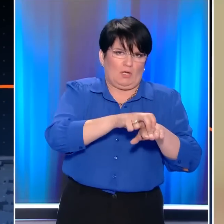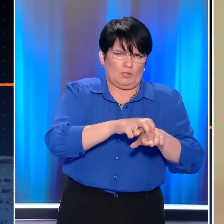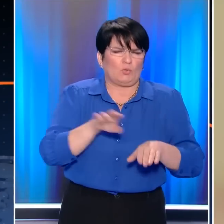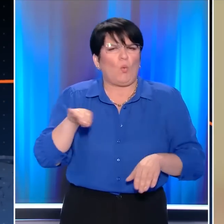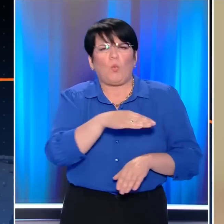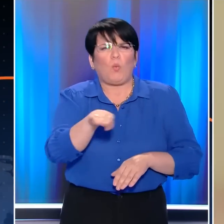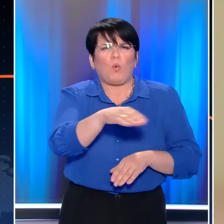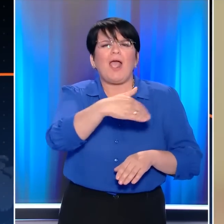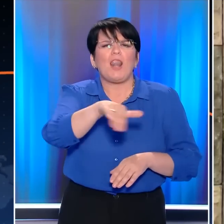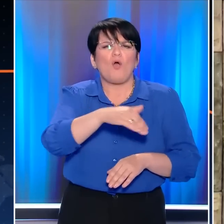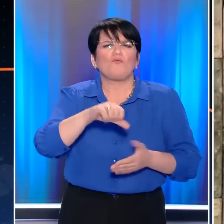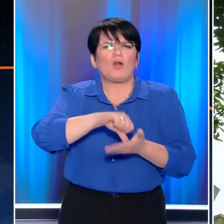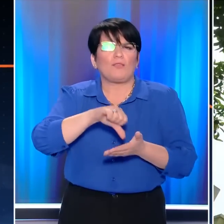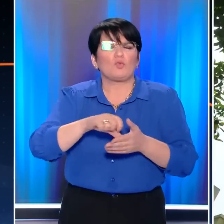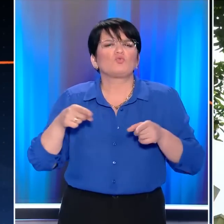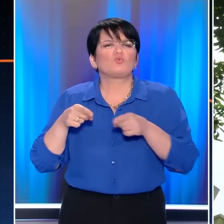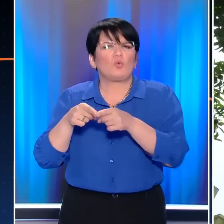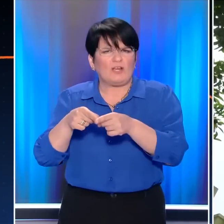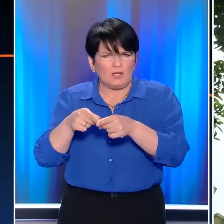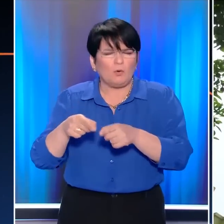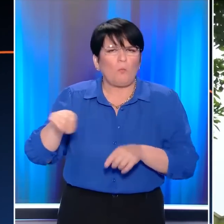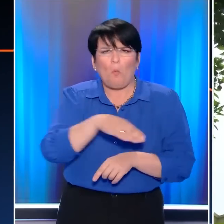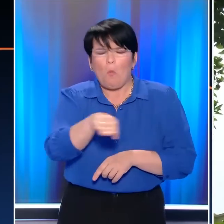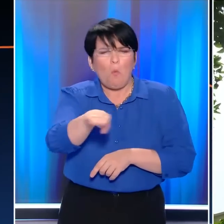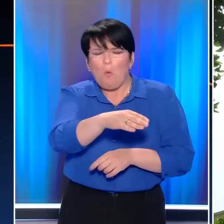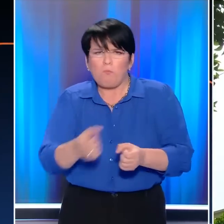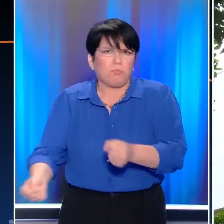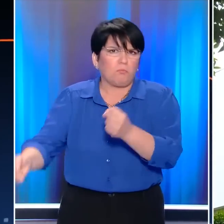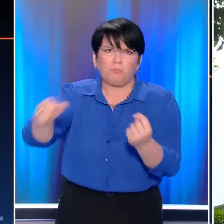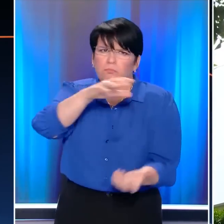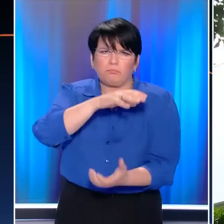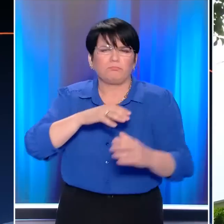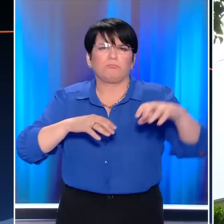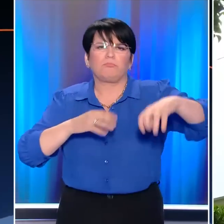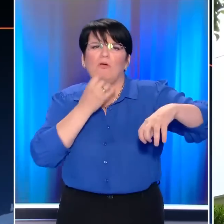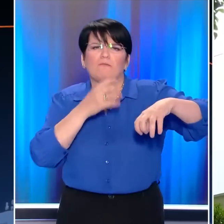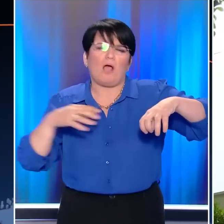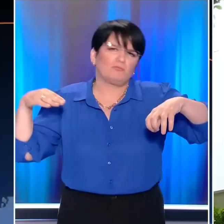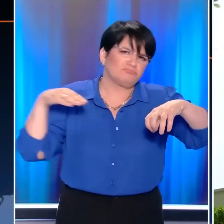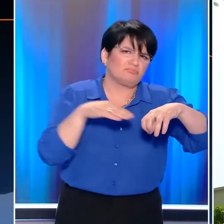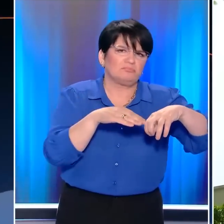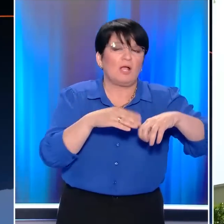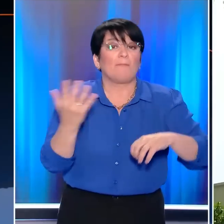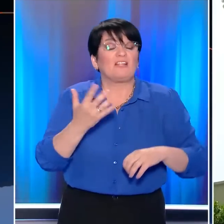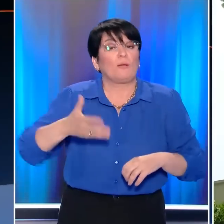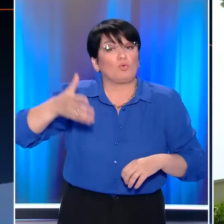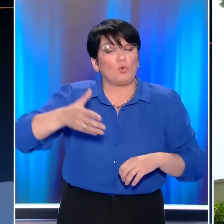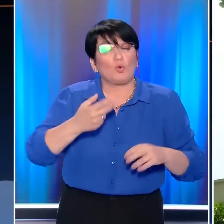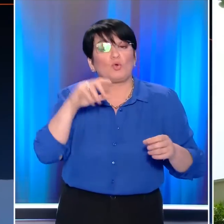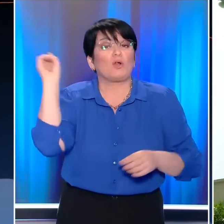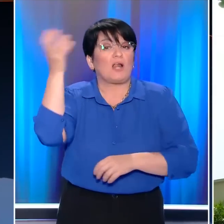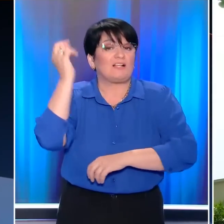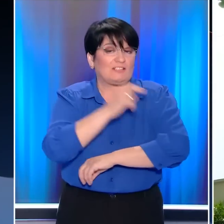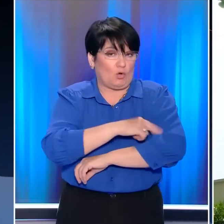οδηγούσε στη λεωφόρο Αθηνών Σουνίου έχασε τον έλεγχο με αποτέλεσμα να προσκρούσει σε βράχια. Τον 55χρονο παρέλαβε